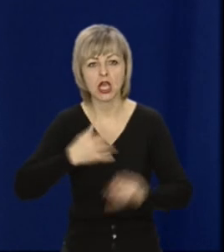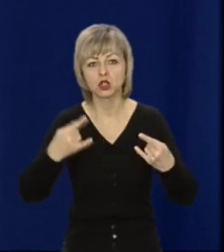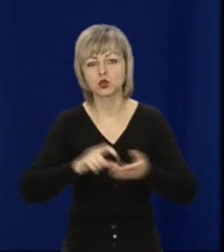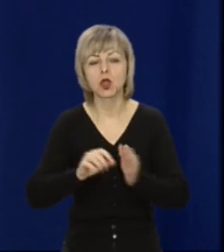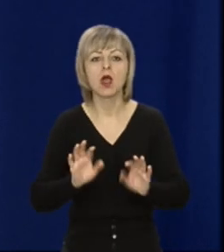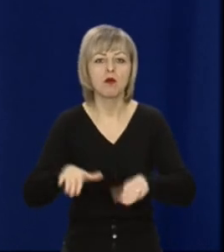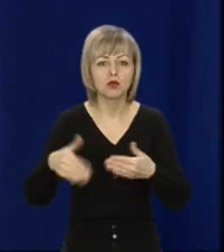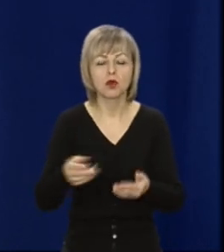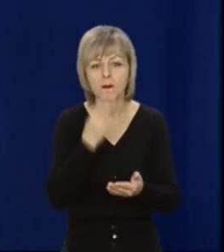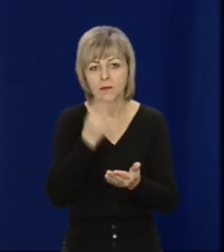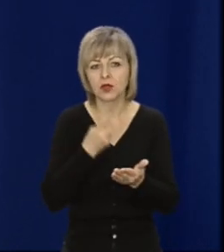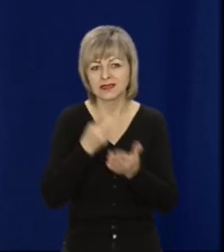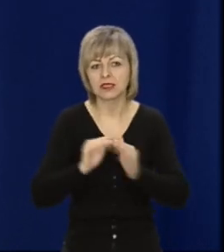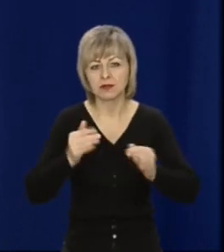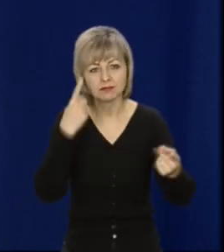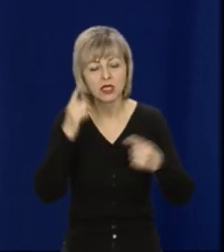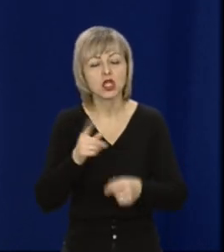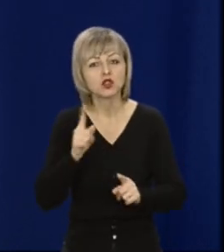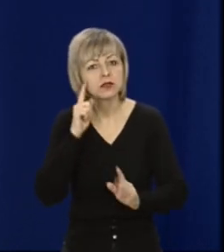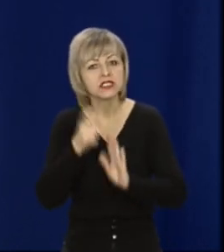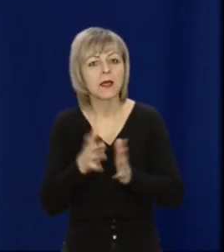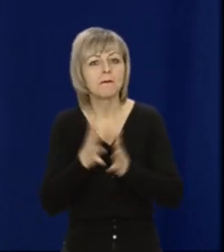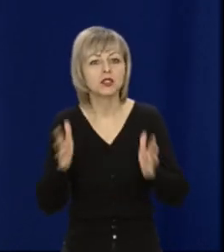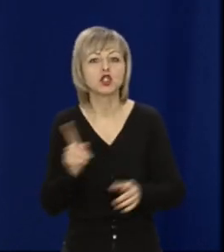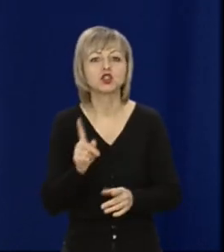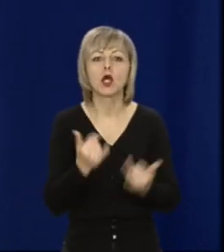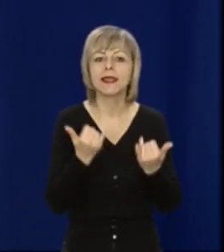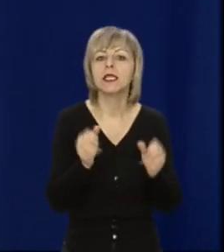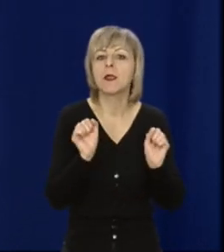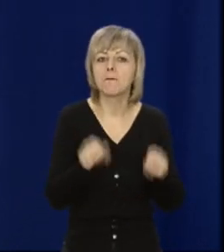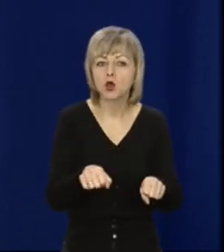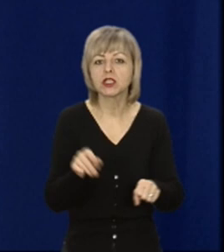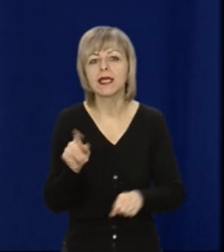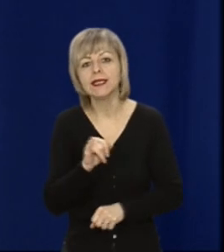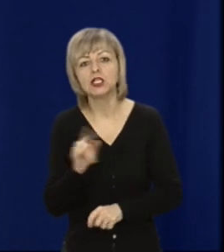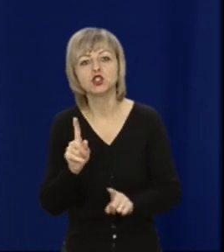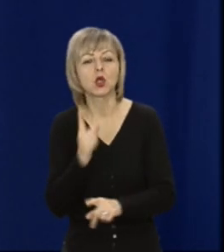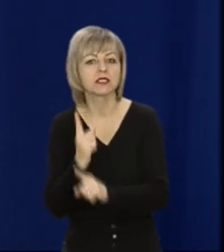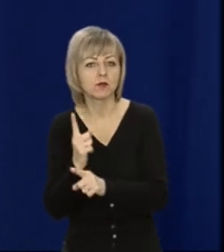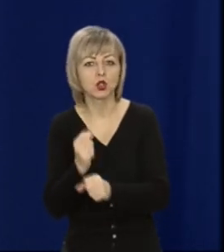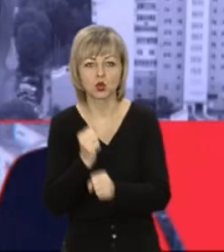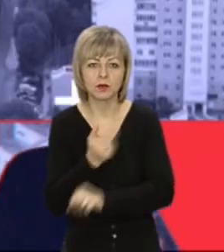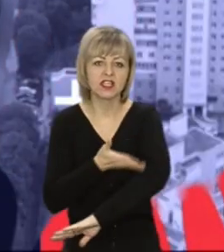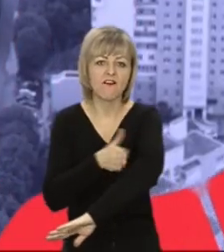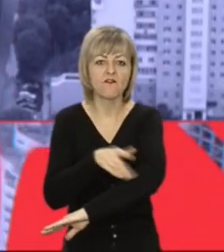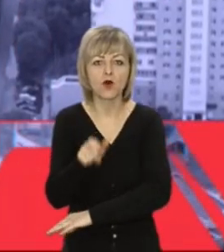подивитися коротеньку довідку, аби дізнатися більше про те, що дині можна, а що заборонено робити волинянам.